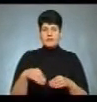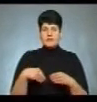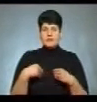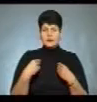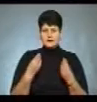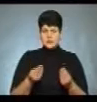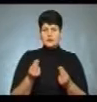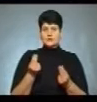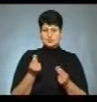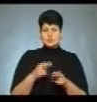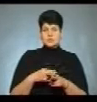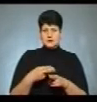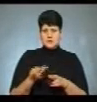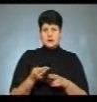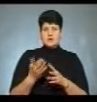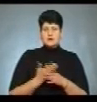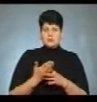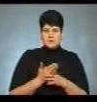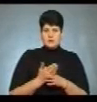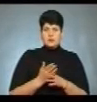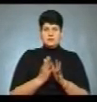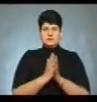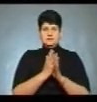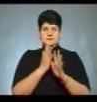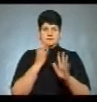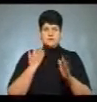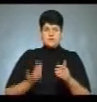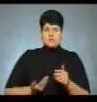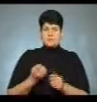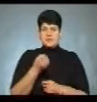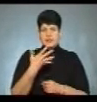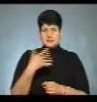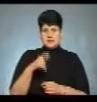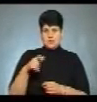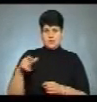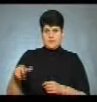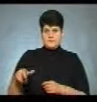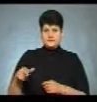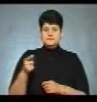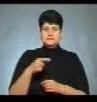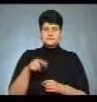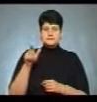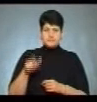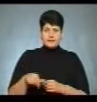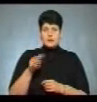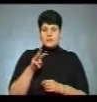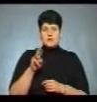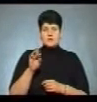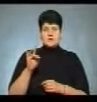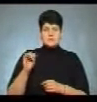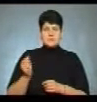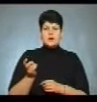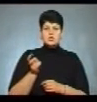компенсацію на оплату житлово-комунальних послуг, вишукувалася жива черга з 15 осіб. Тернополянка Марія Ярошевська